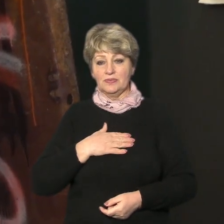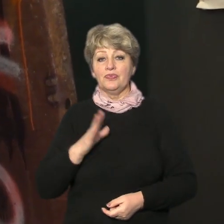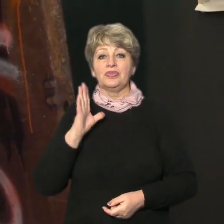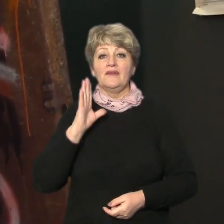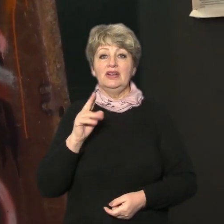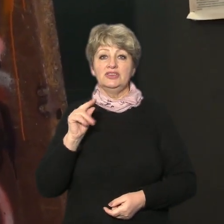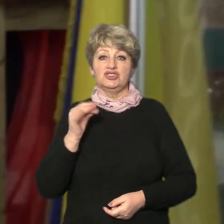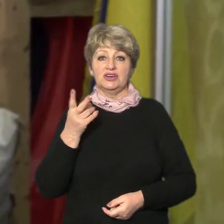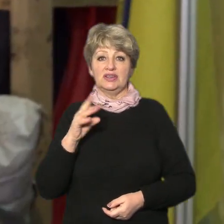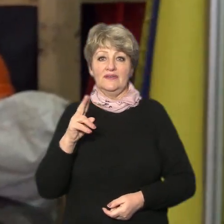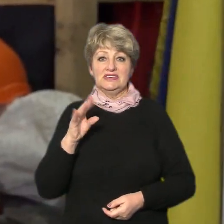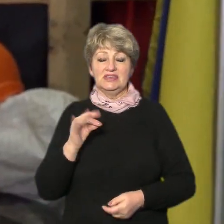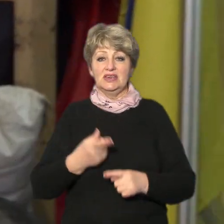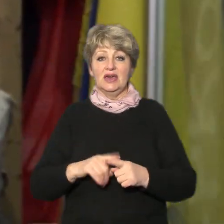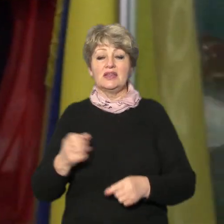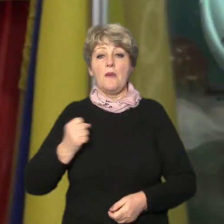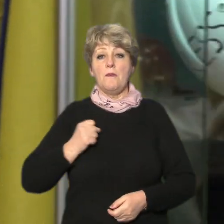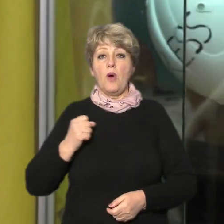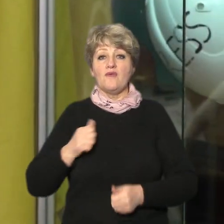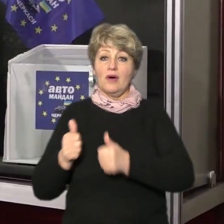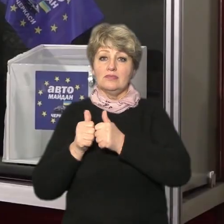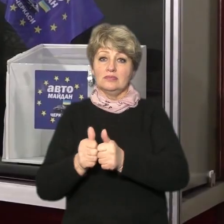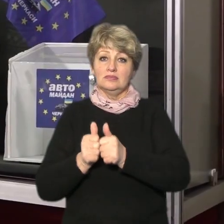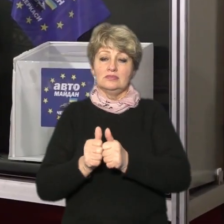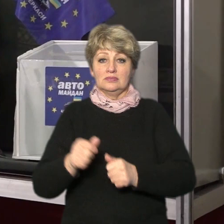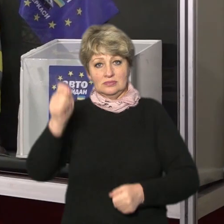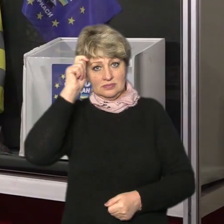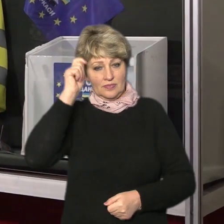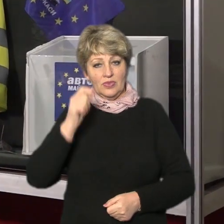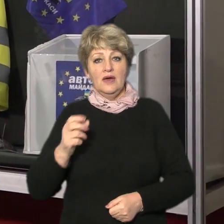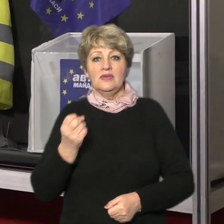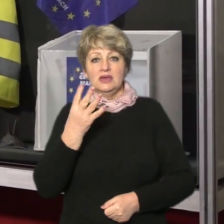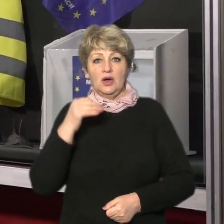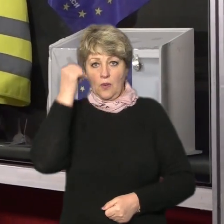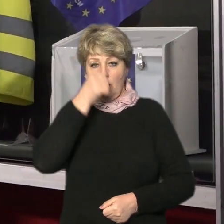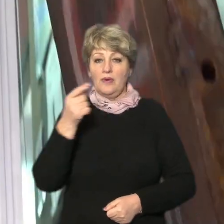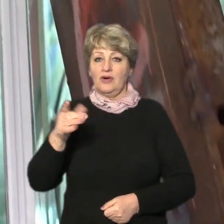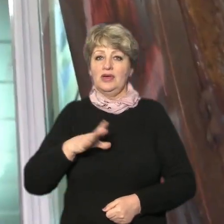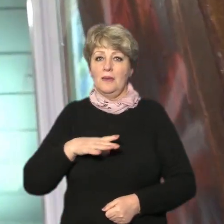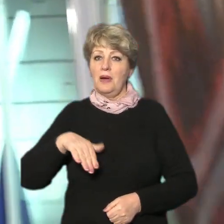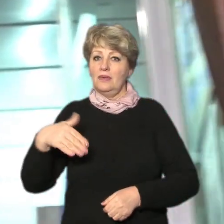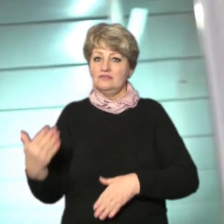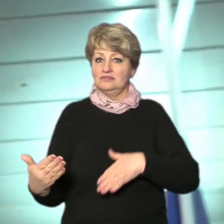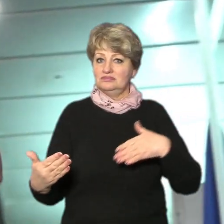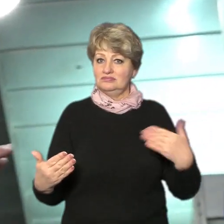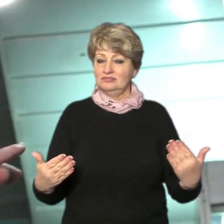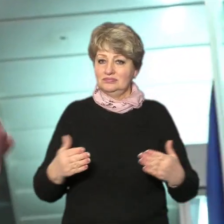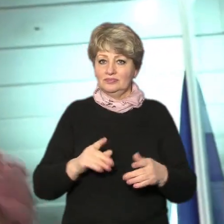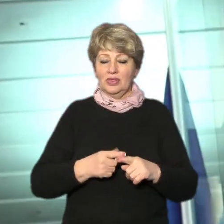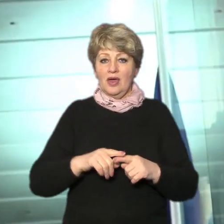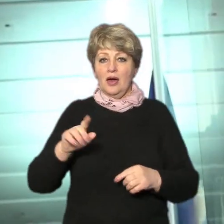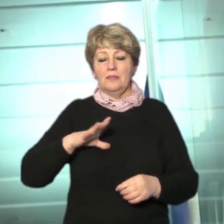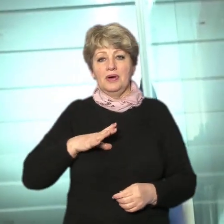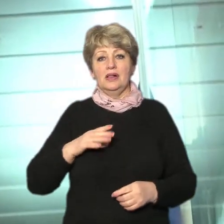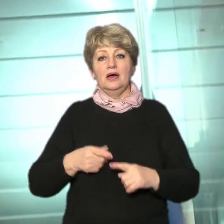Чернявський нині бойовий по братим Олександра проте у 2014-му вони були у протилежних таборах Валентин працював журналістом і